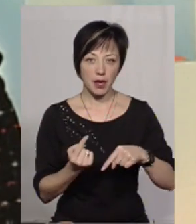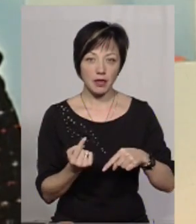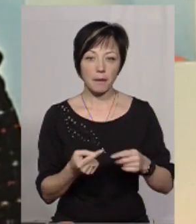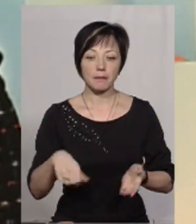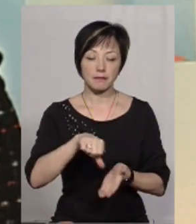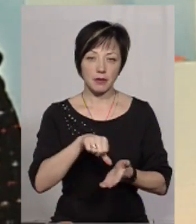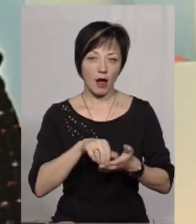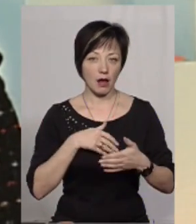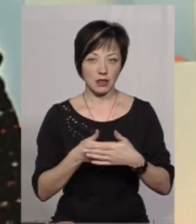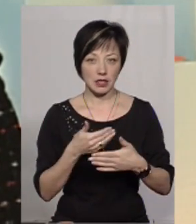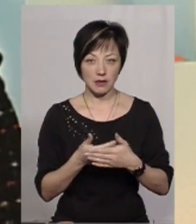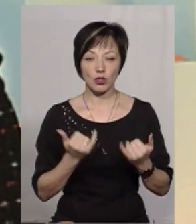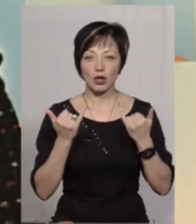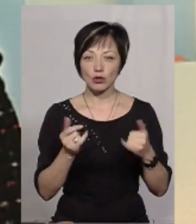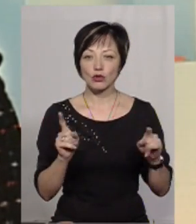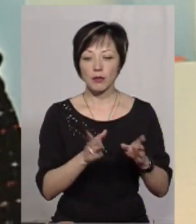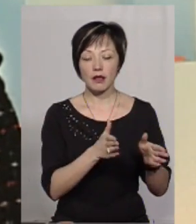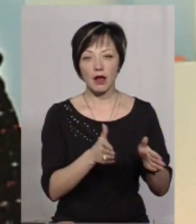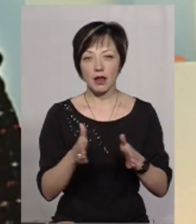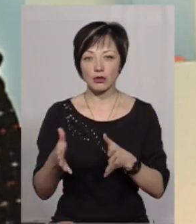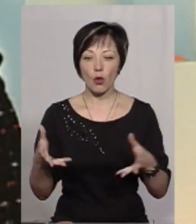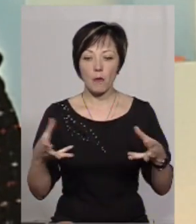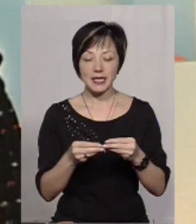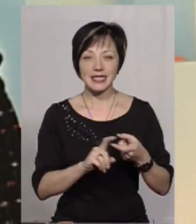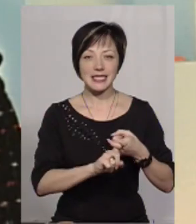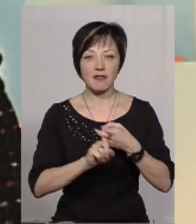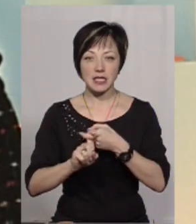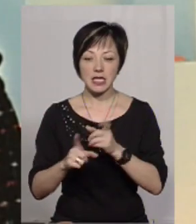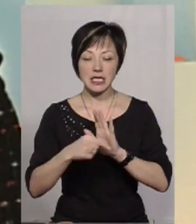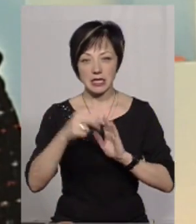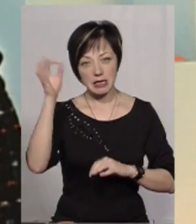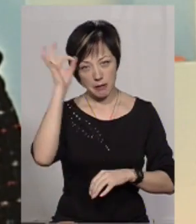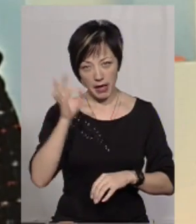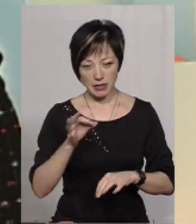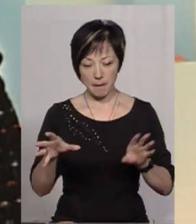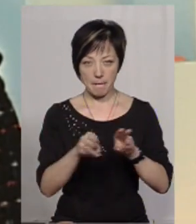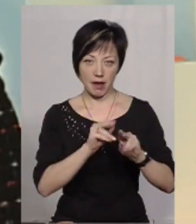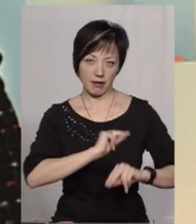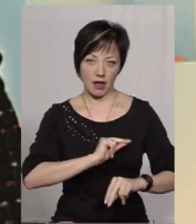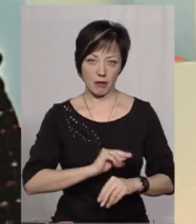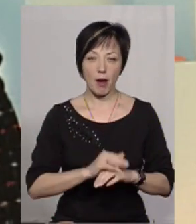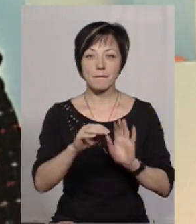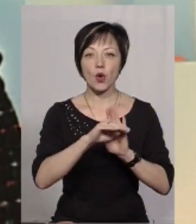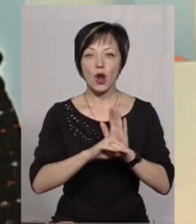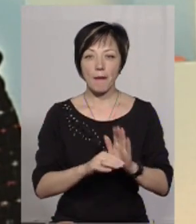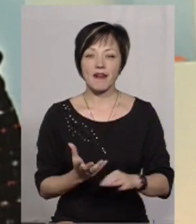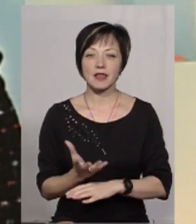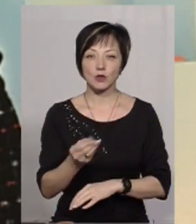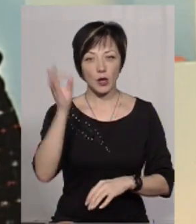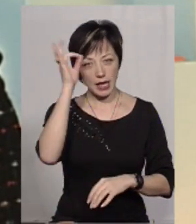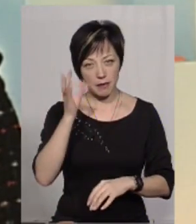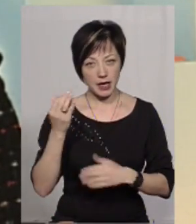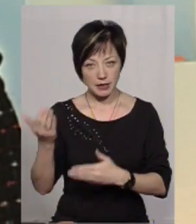приймати участь активну для того, щоб налагоджувати коопераційні зв'язки з німецькими партнерами. Програма фінансується